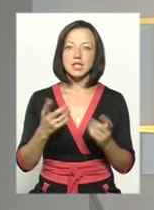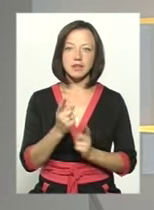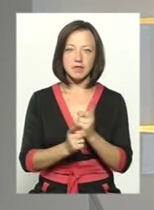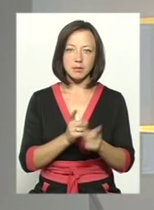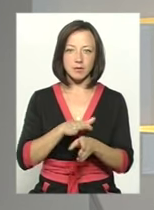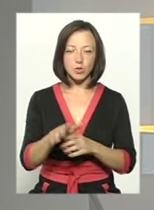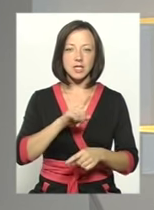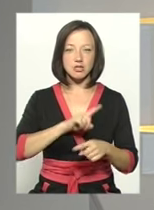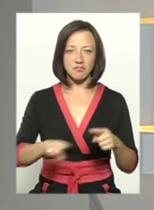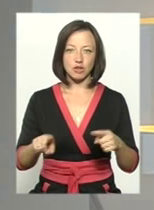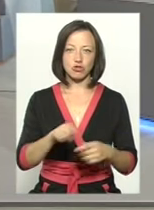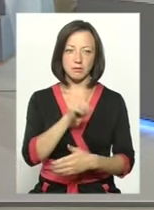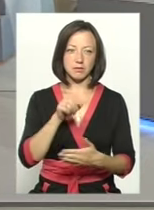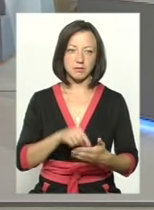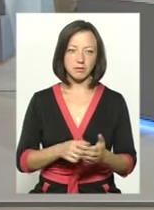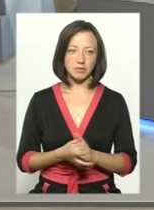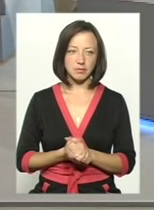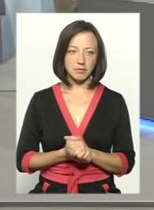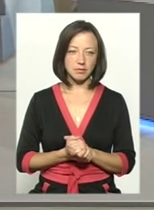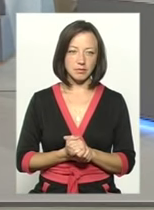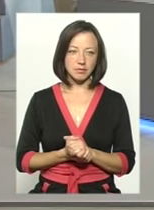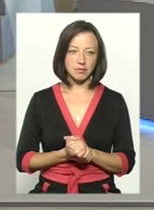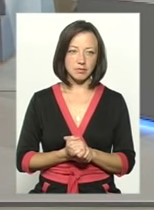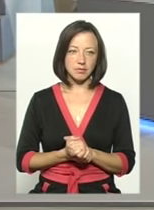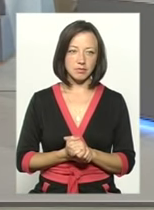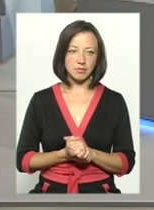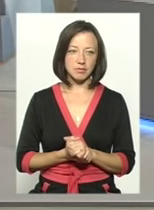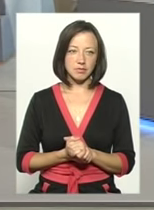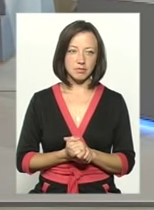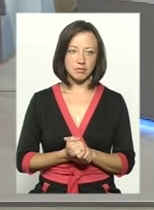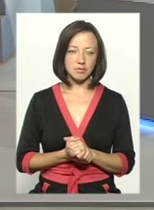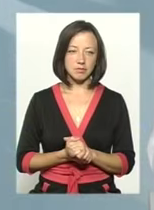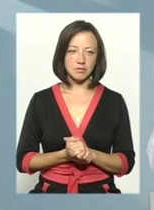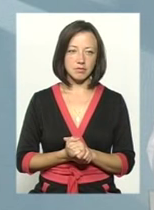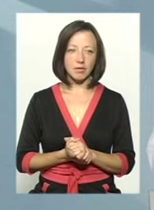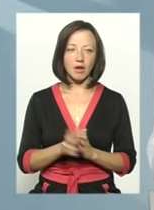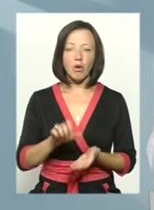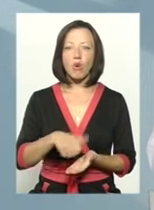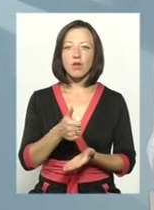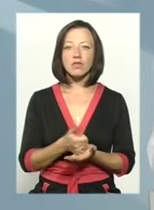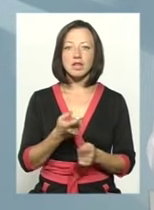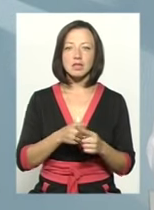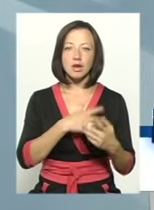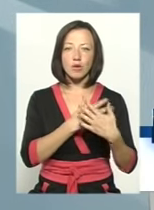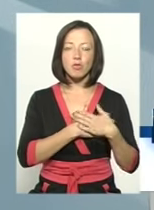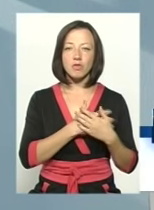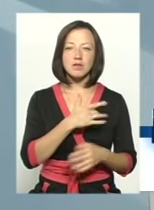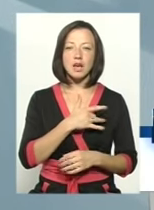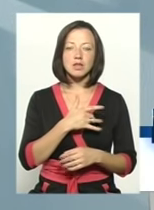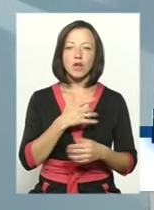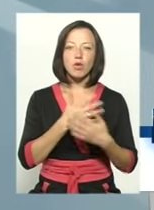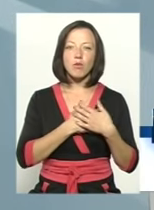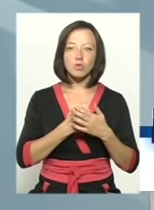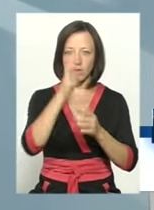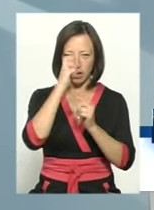відбулися швидше. Будь ласка, Іллі, як ти маєш? Ну, мабуть, найголовніше – це любов в серці, любов до